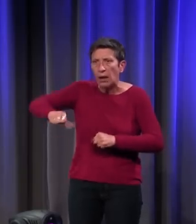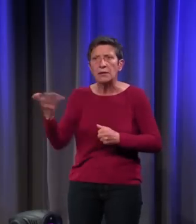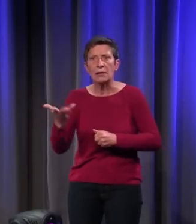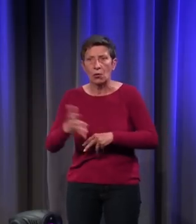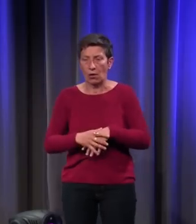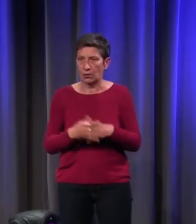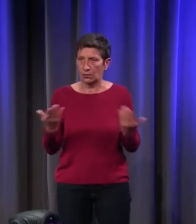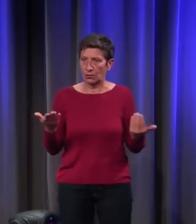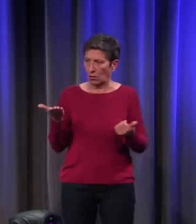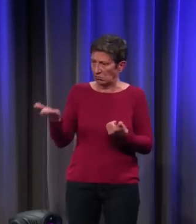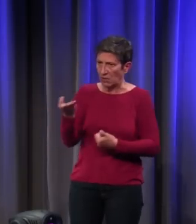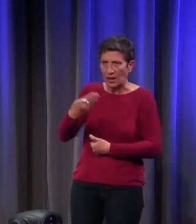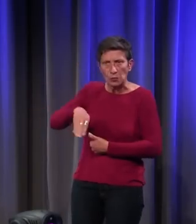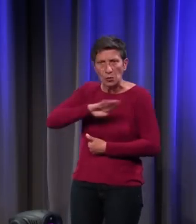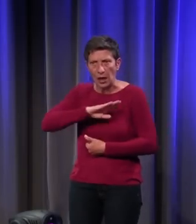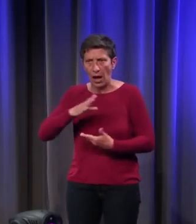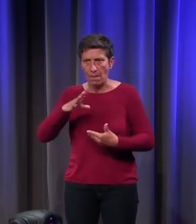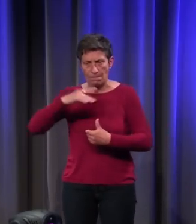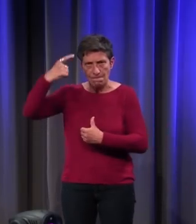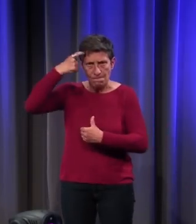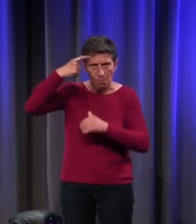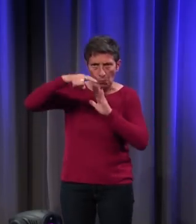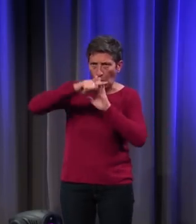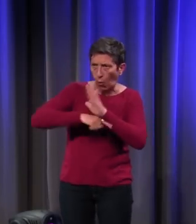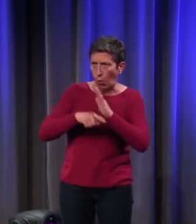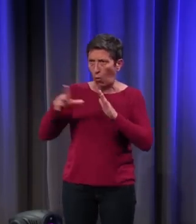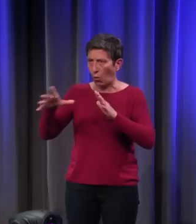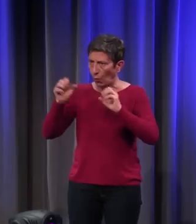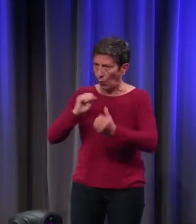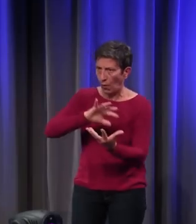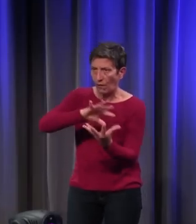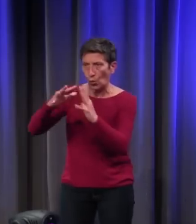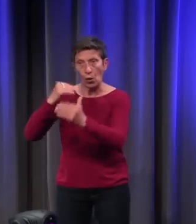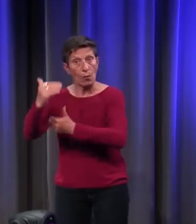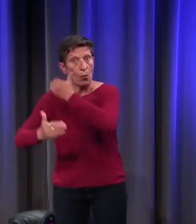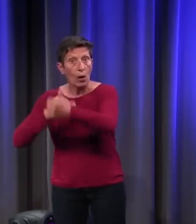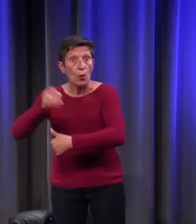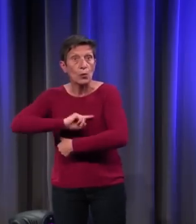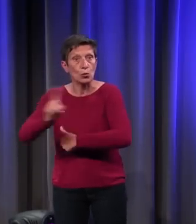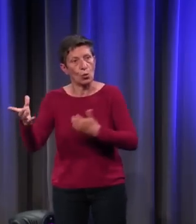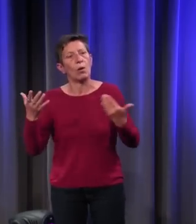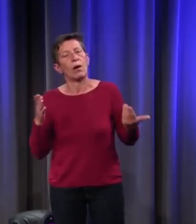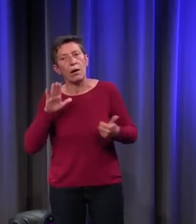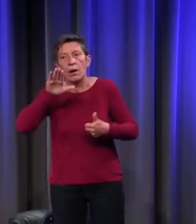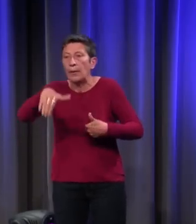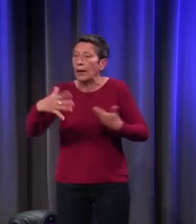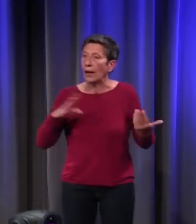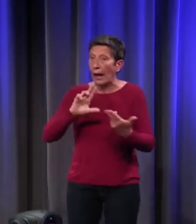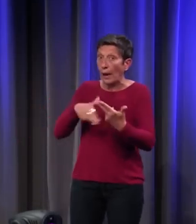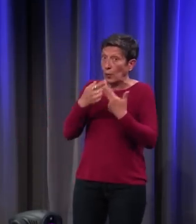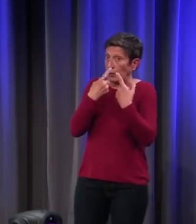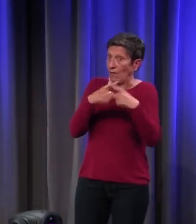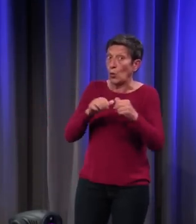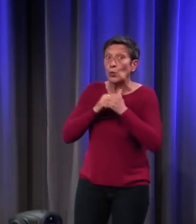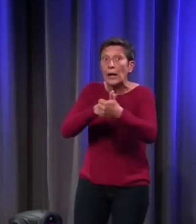responsables, moraux, perfectibles ? Et là, les réponses diffèrent selon les catégories animales. On distingue des